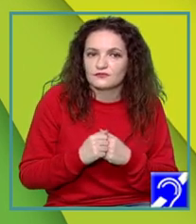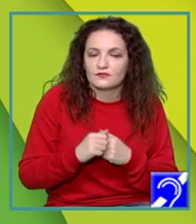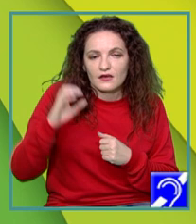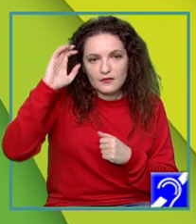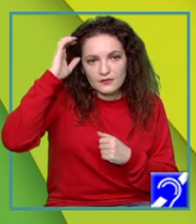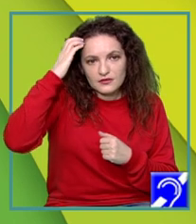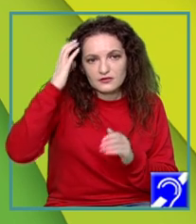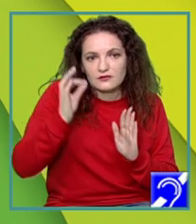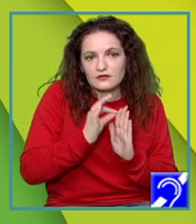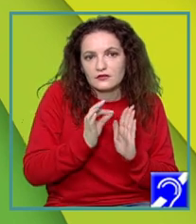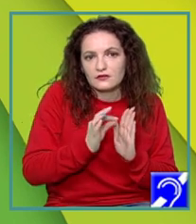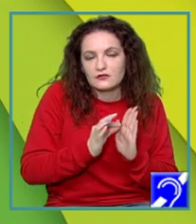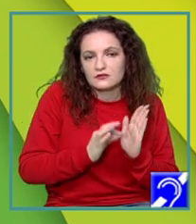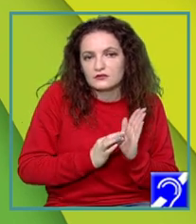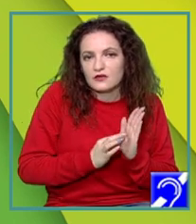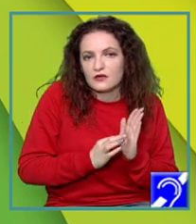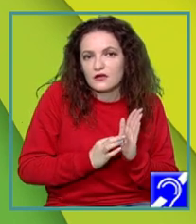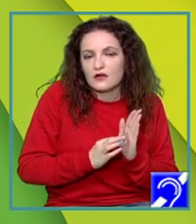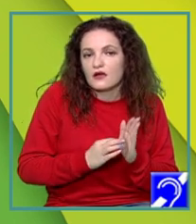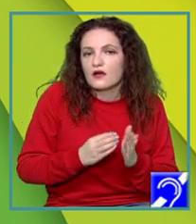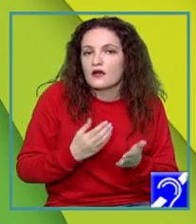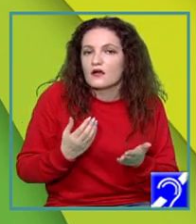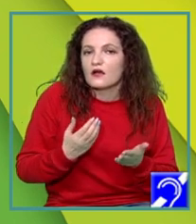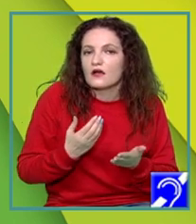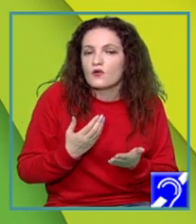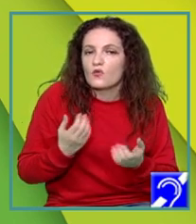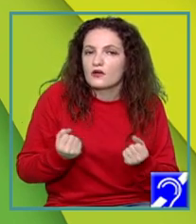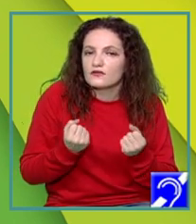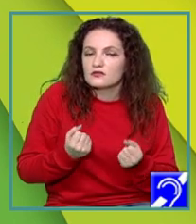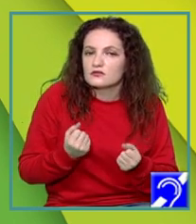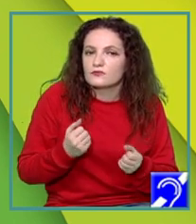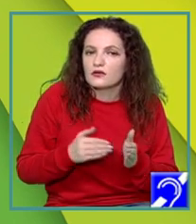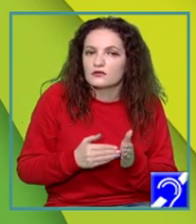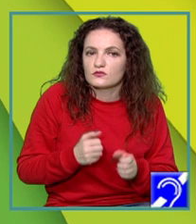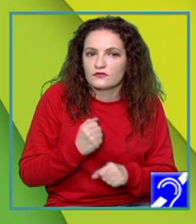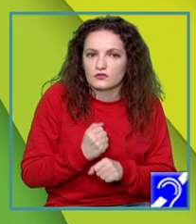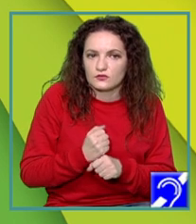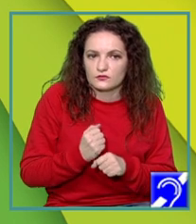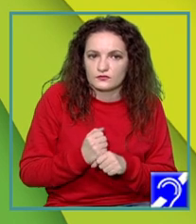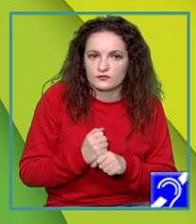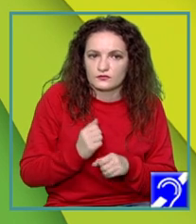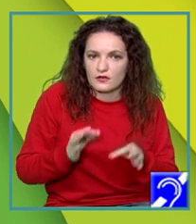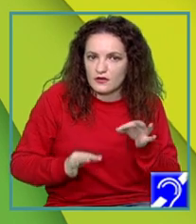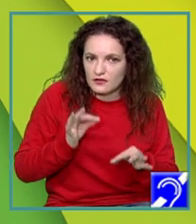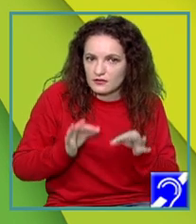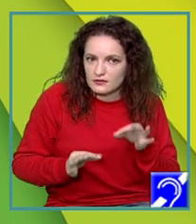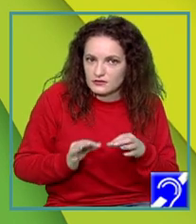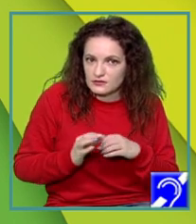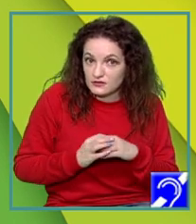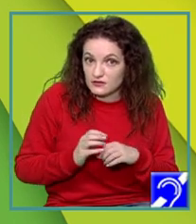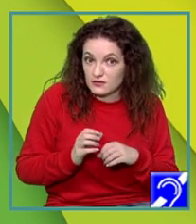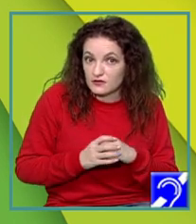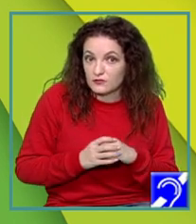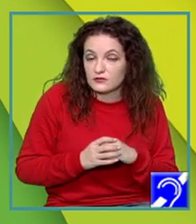lista de activităților de făcut, da? Pe care v-am prezentat-o anterior. Ar mai trebui să analizăm consecințele amânării unor